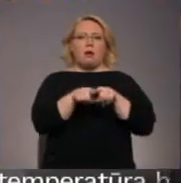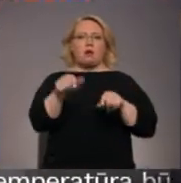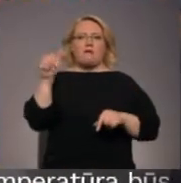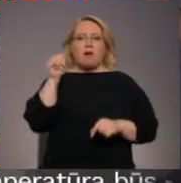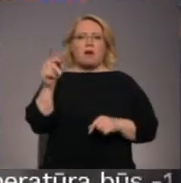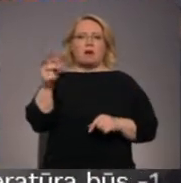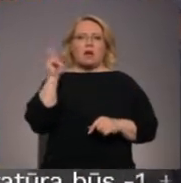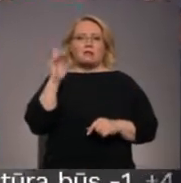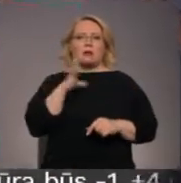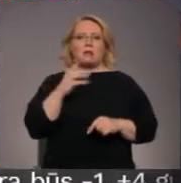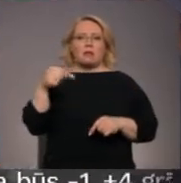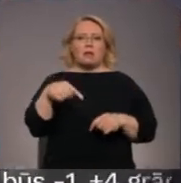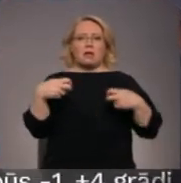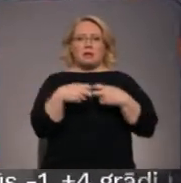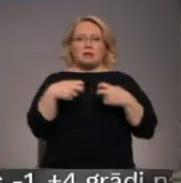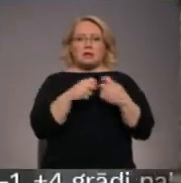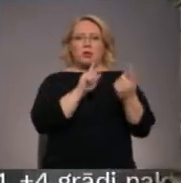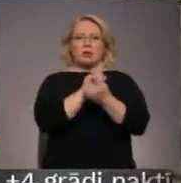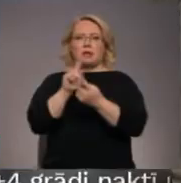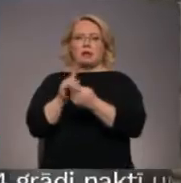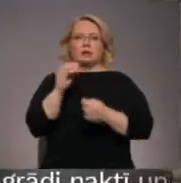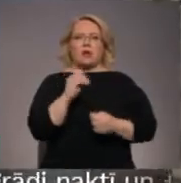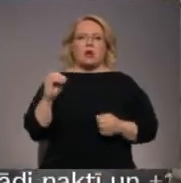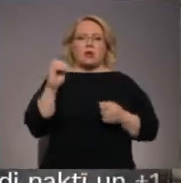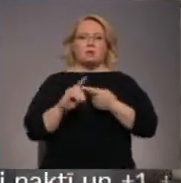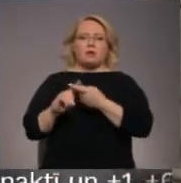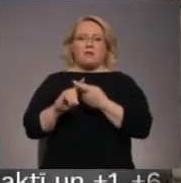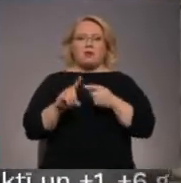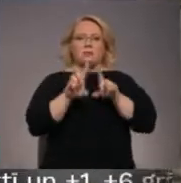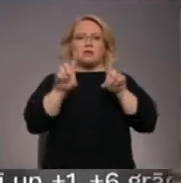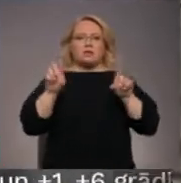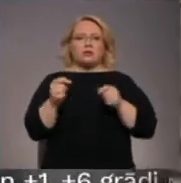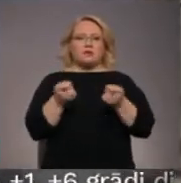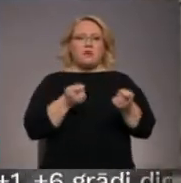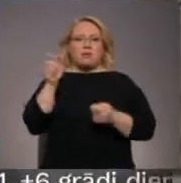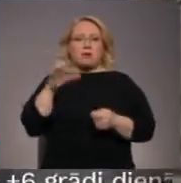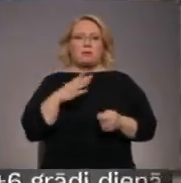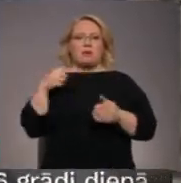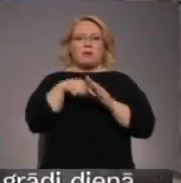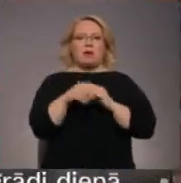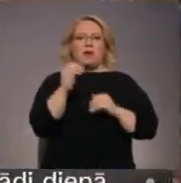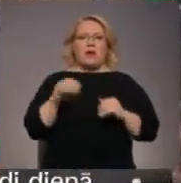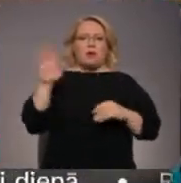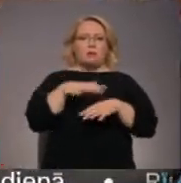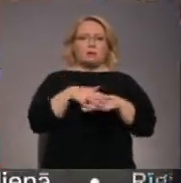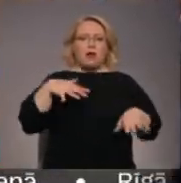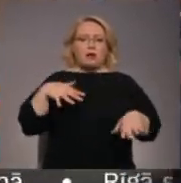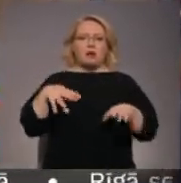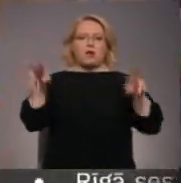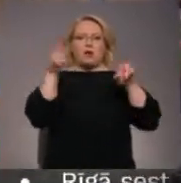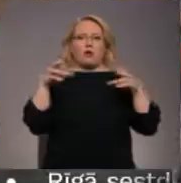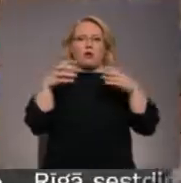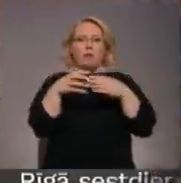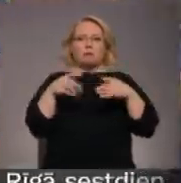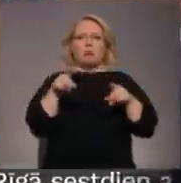un aizvakar bija te Briselē un tikās ar visu Eiropas Savienības institūciju vādību. Bija gan Eiropas parlamentā, ko tu man redzējais muguras komisijā